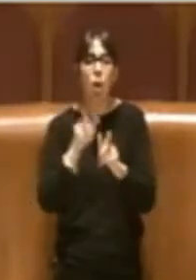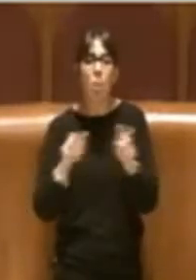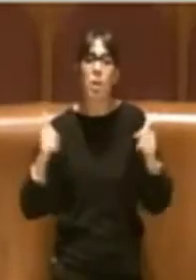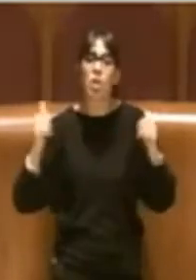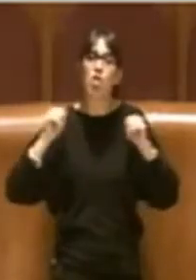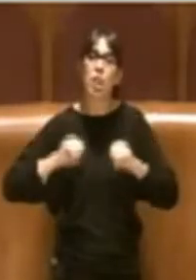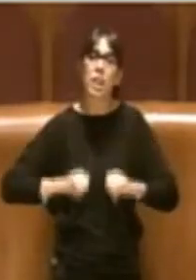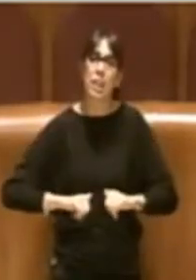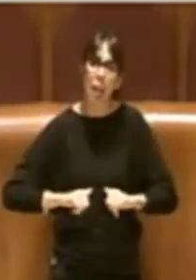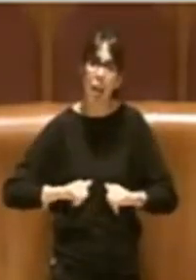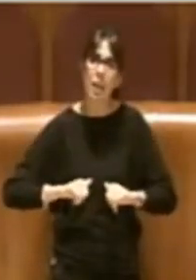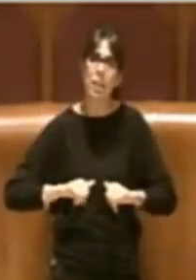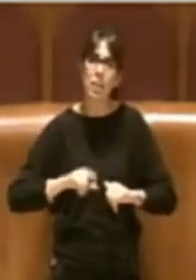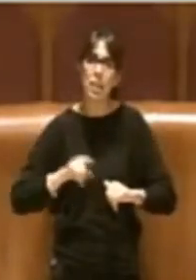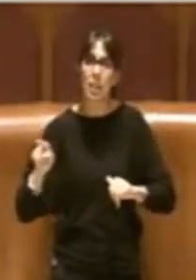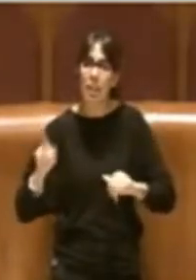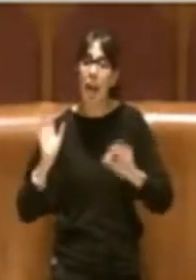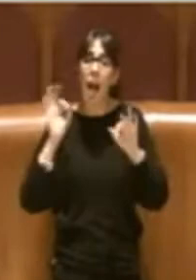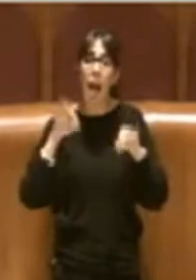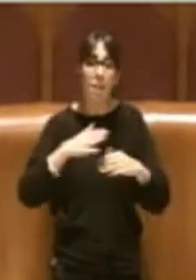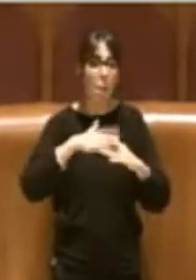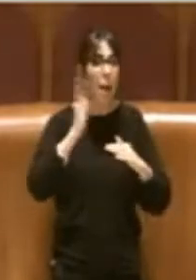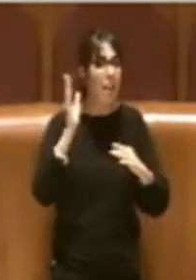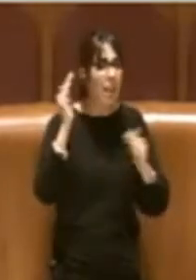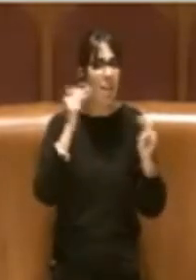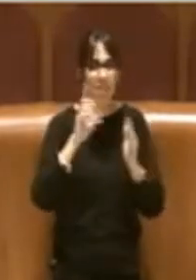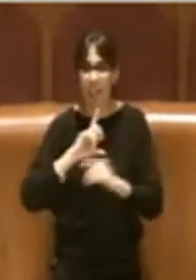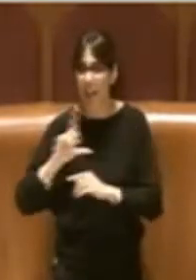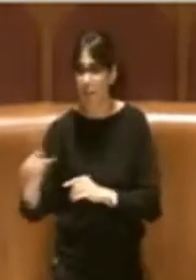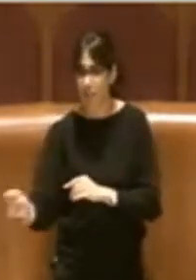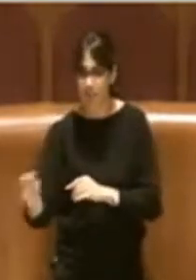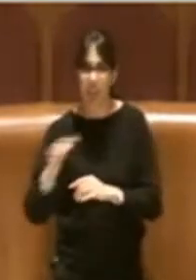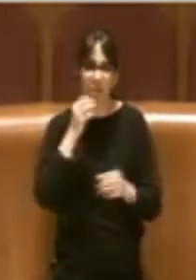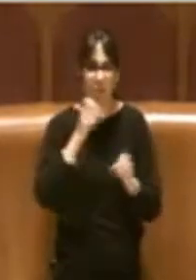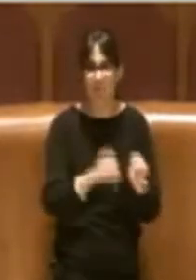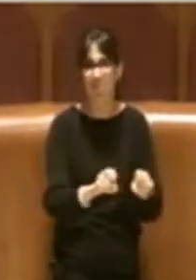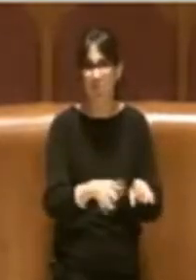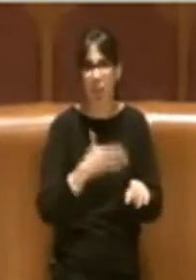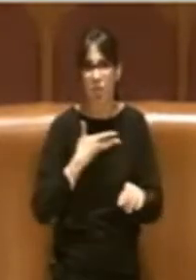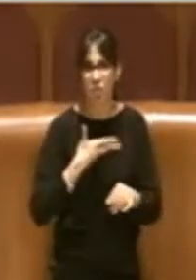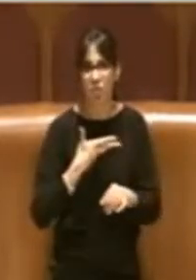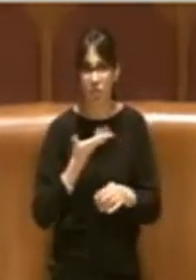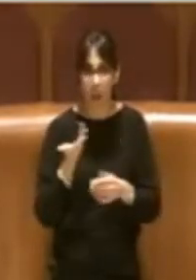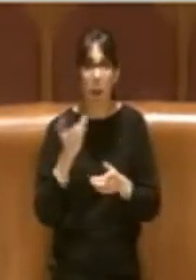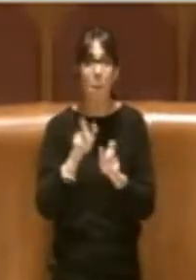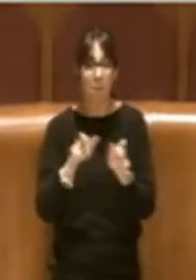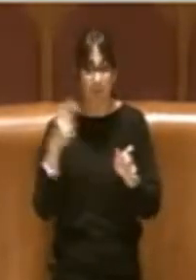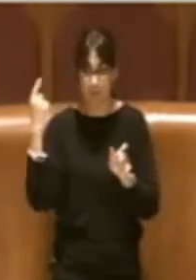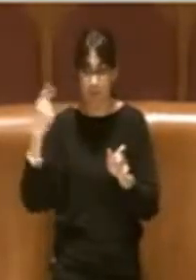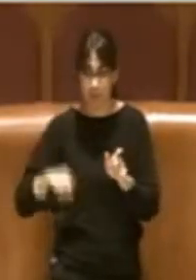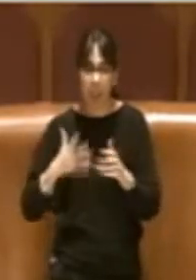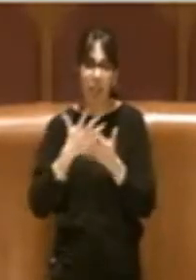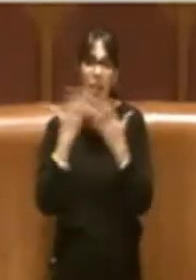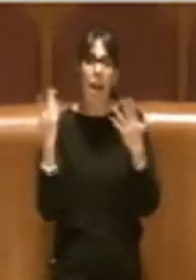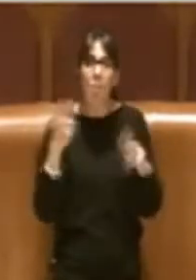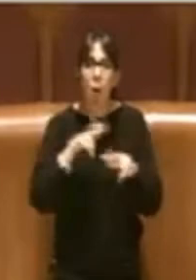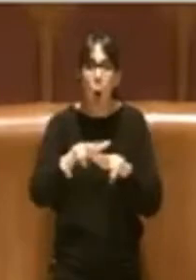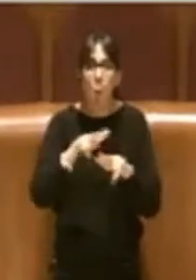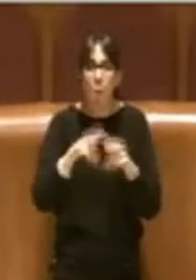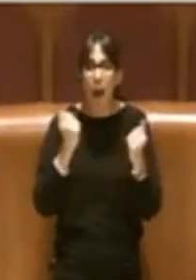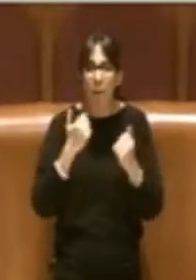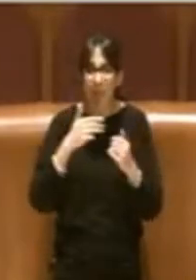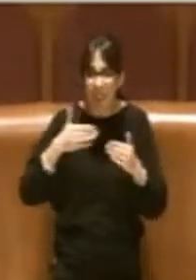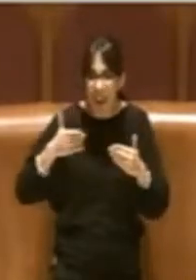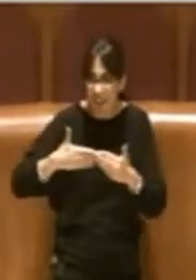cittadini che vengono la mattina e se ne vanno la sera. Questi ovviamente vengono dai comuni anche limitrofi